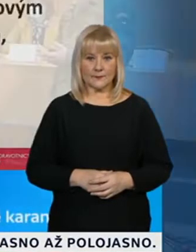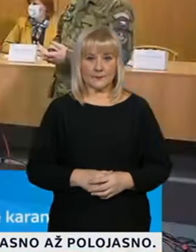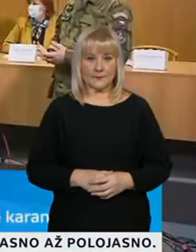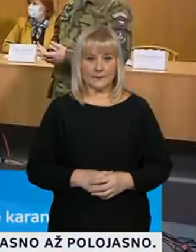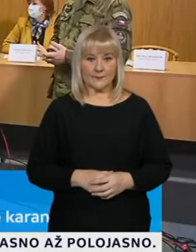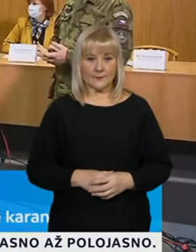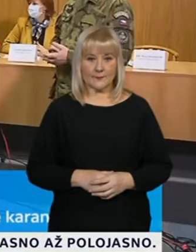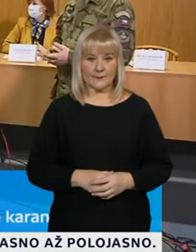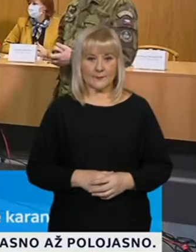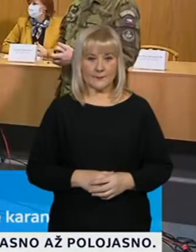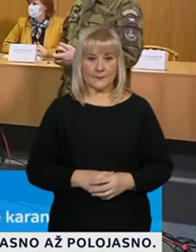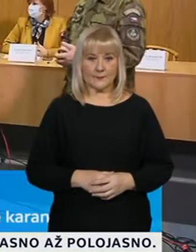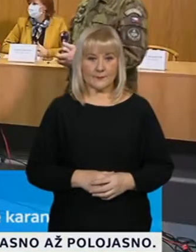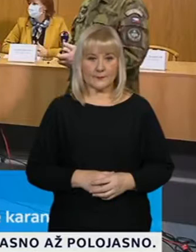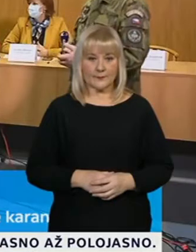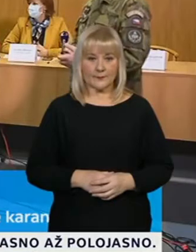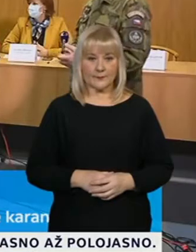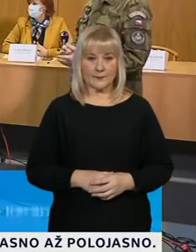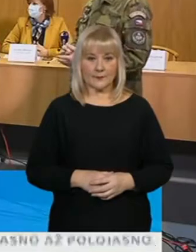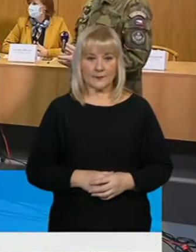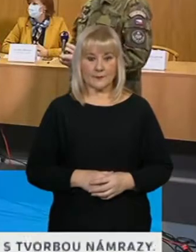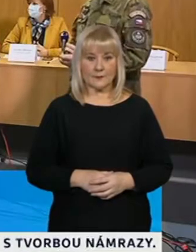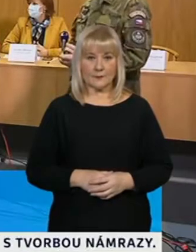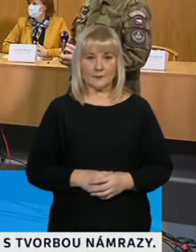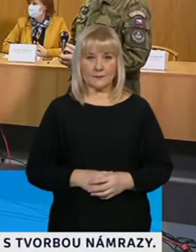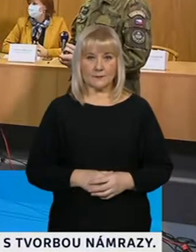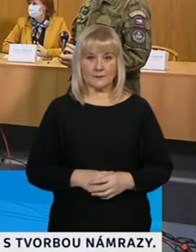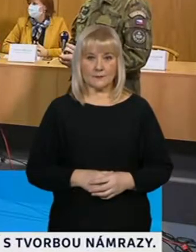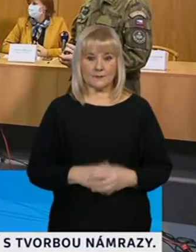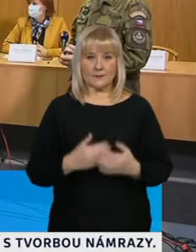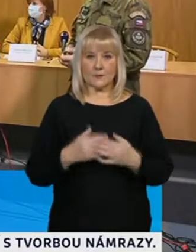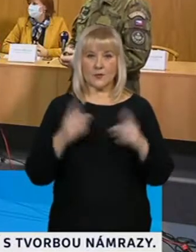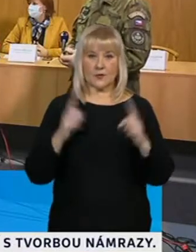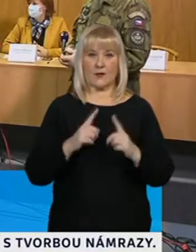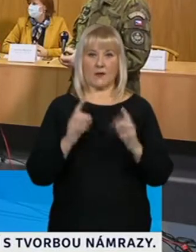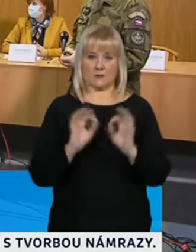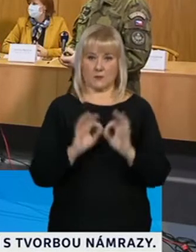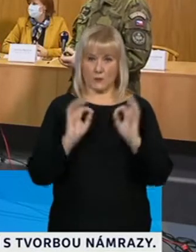Tak, v podstatě krátký úvod.